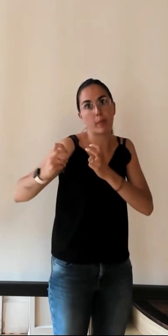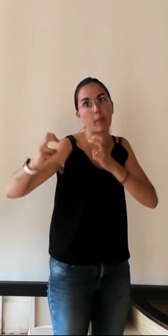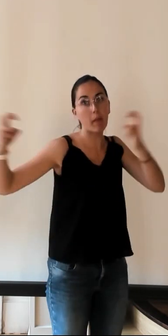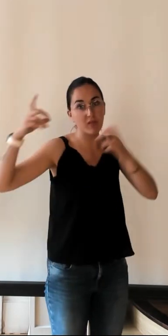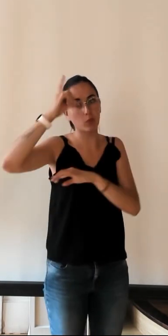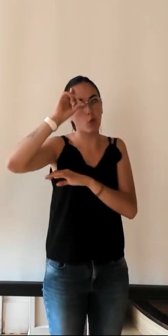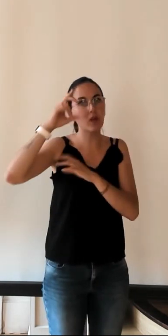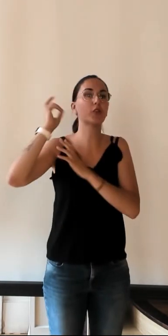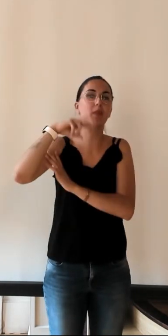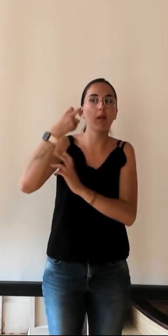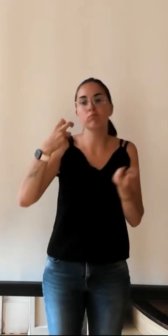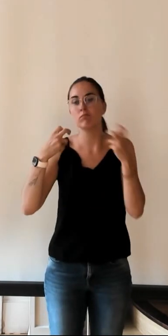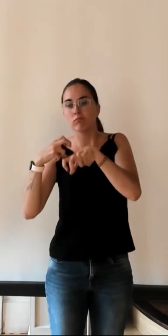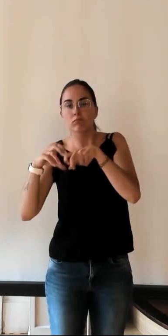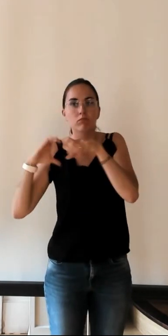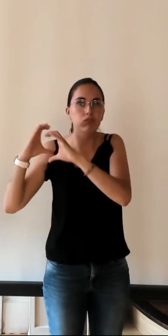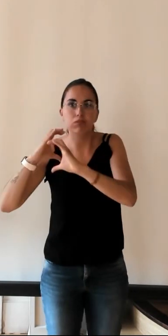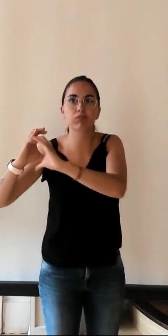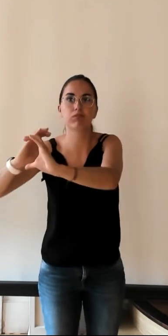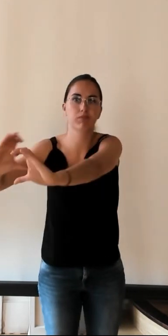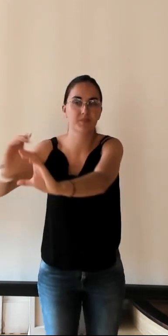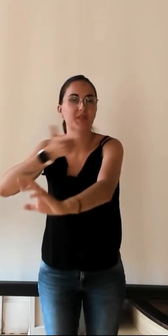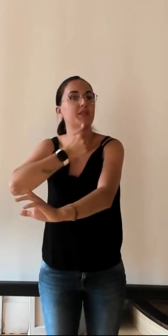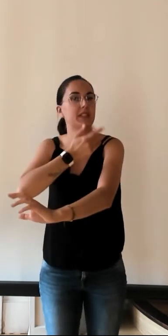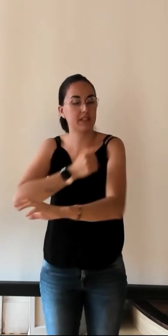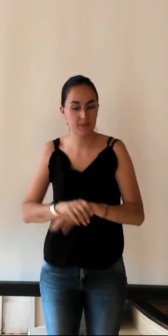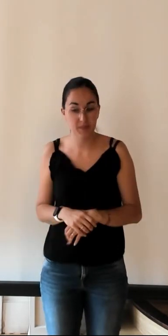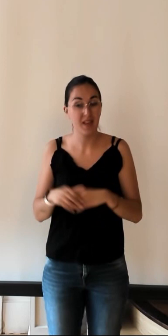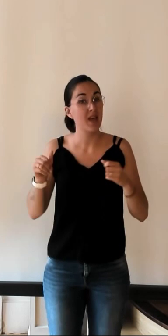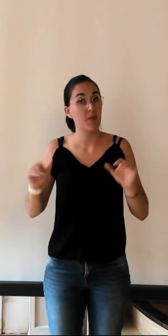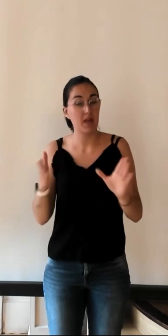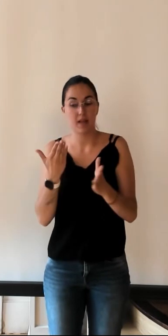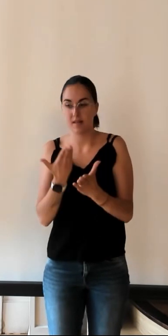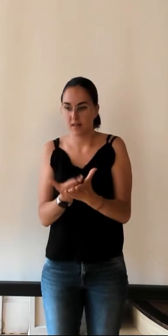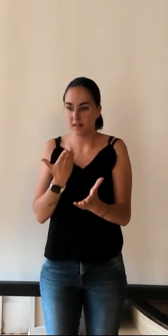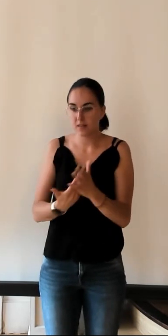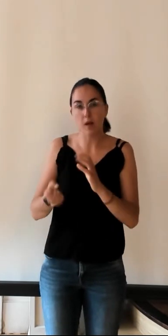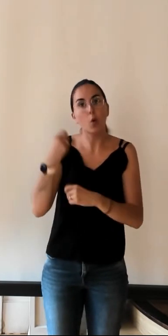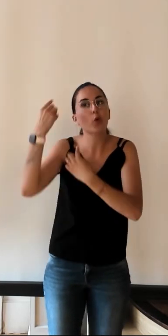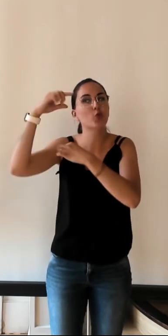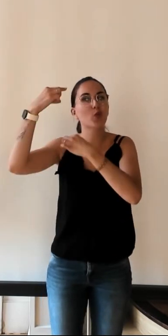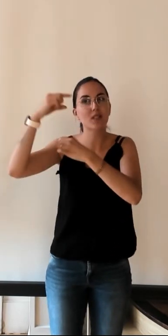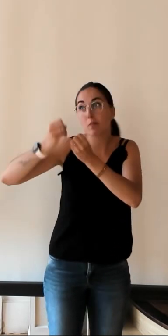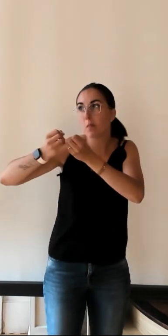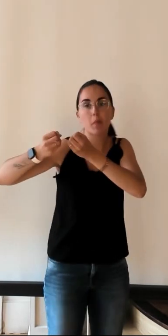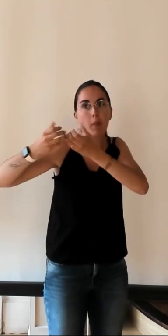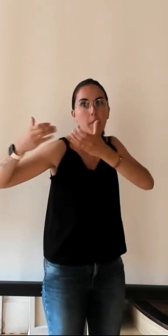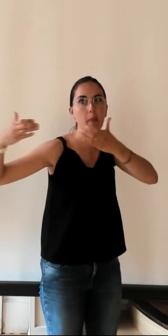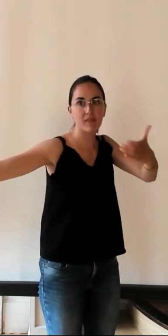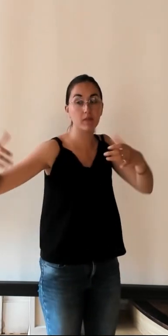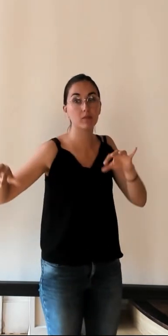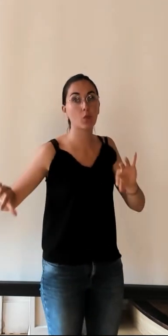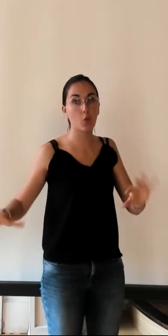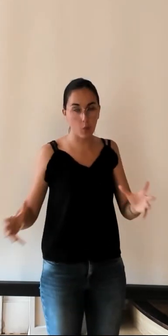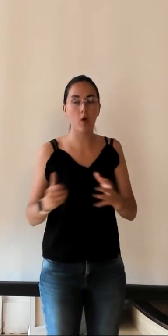proposer une offre culturelle, il a fallu se doter d'organismes spécialisés. Donc, il y a eu un premier syndicat d'initiative,